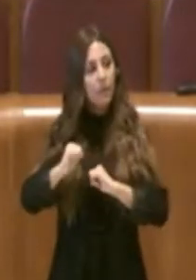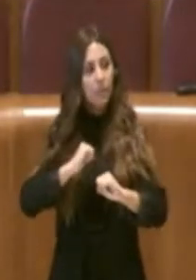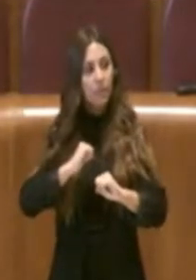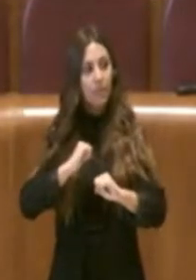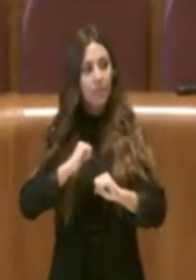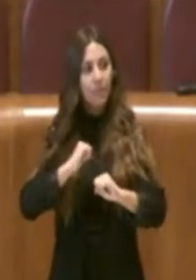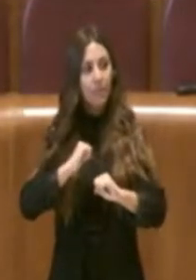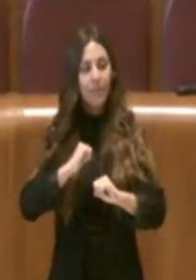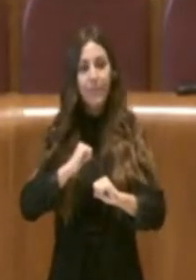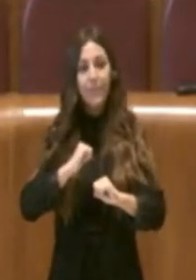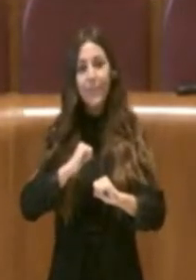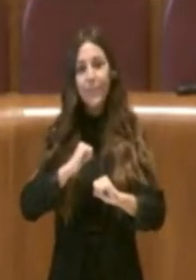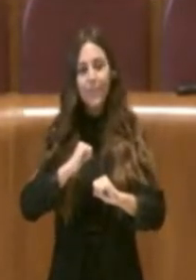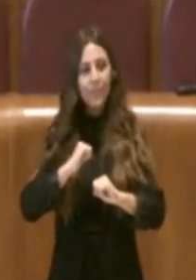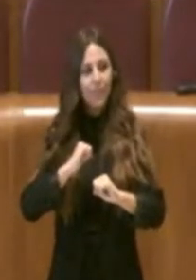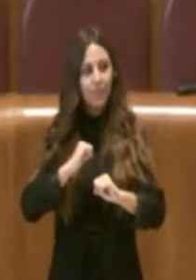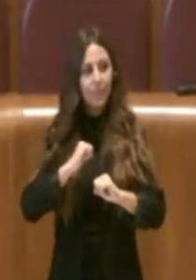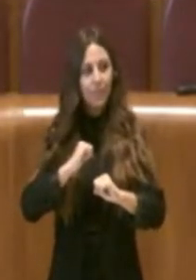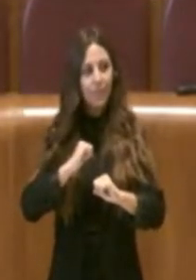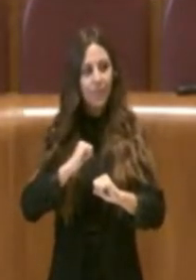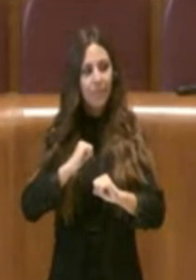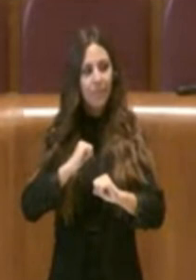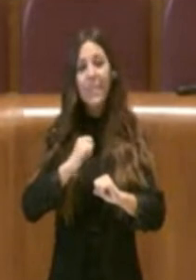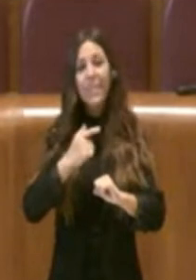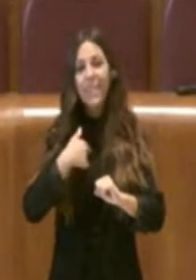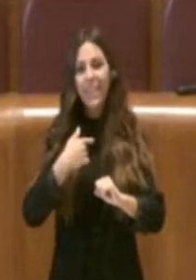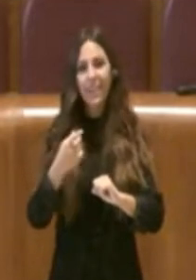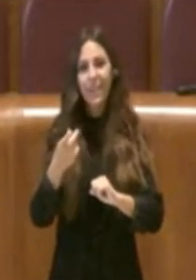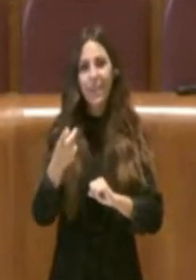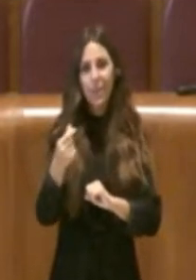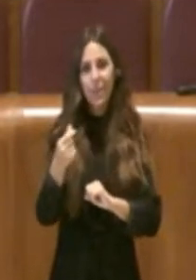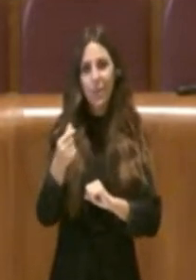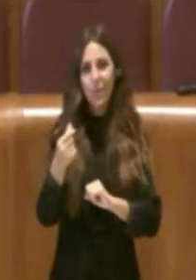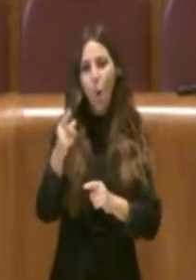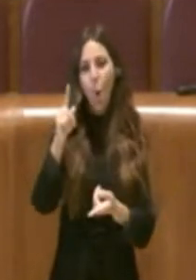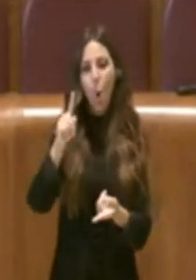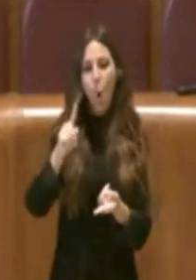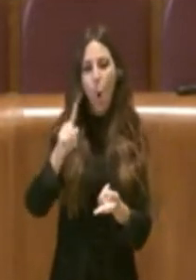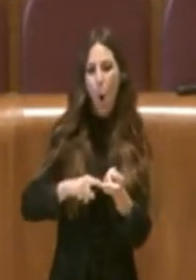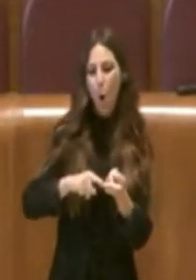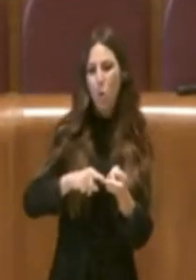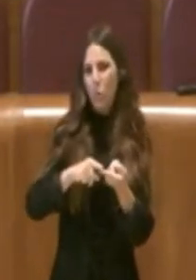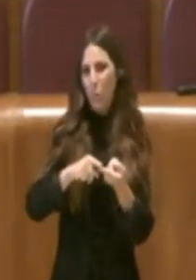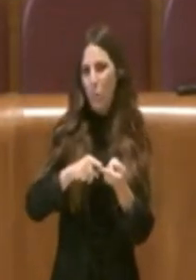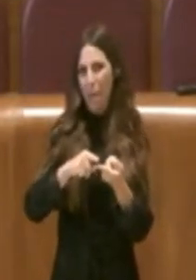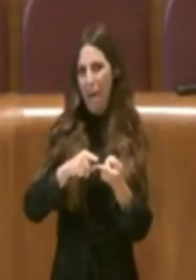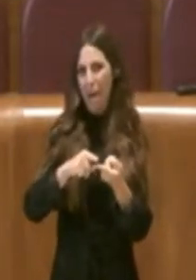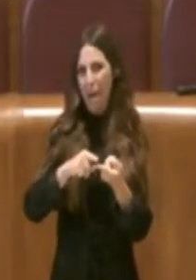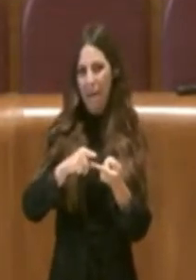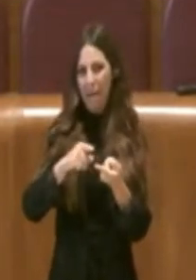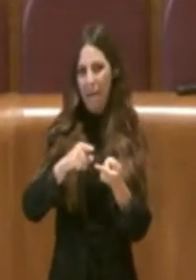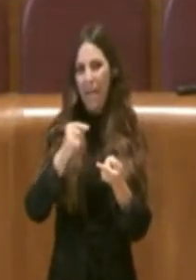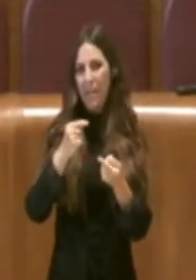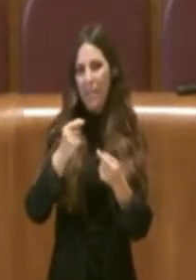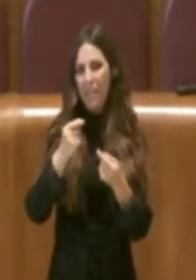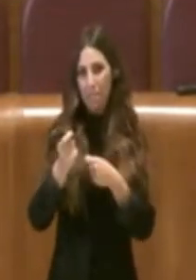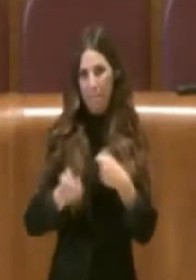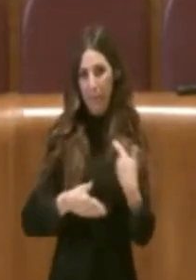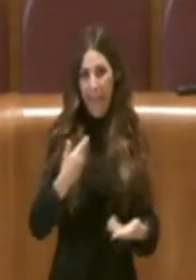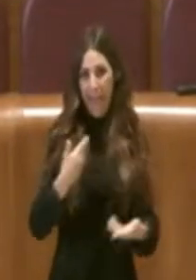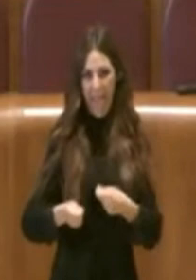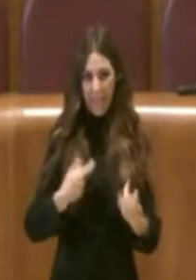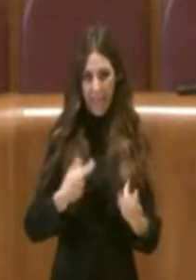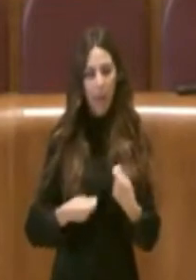di sperperare risorse pubbliche e quindi una sorta di tutela proprio per l